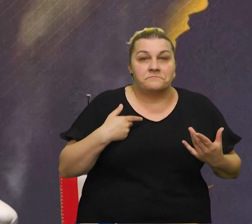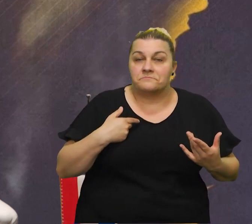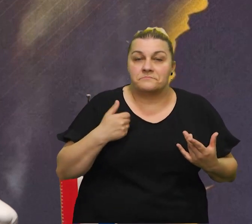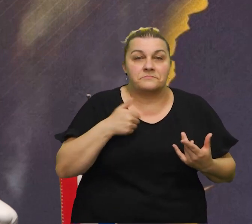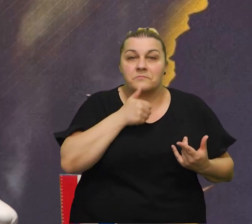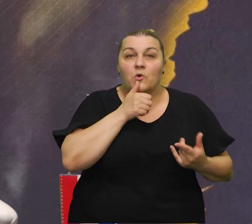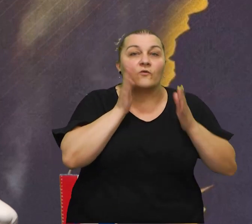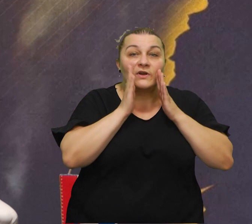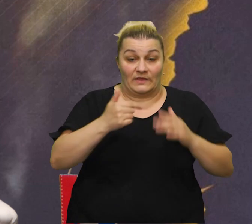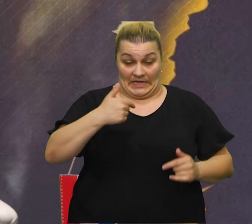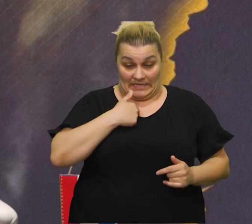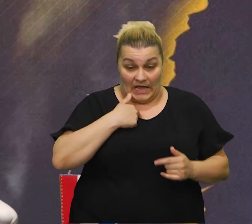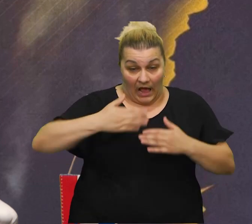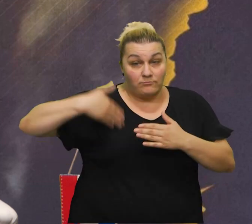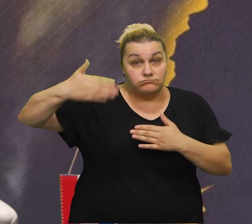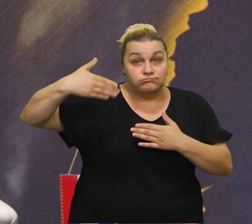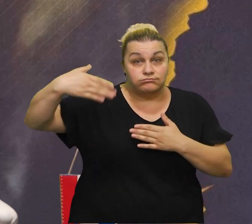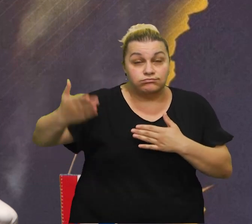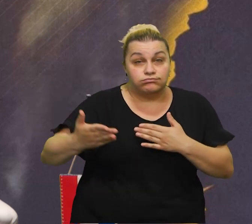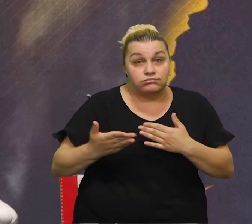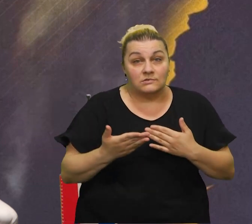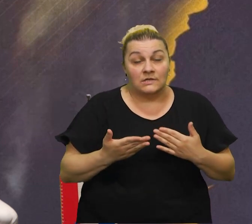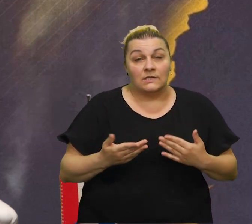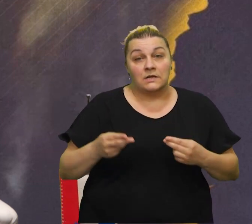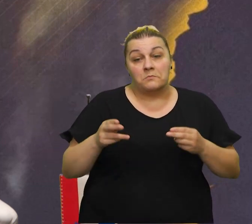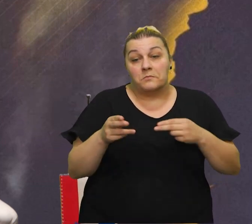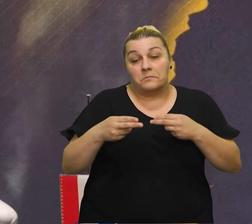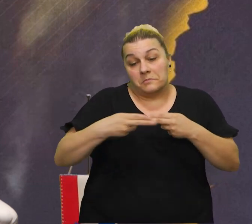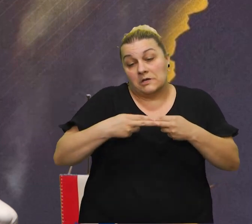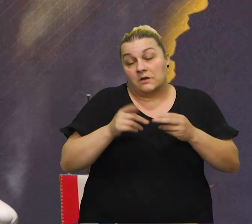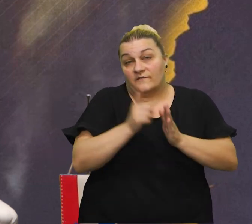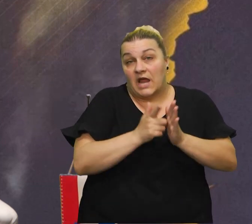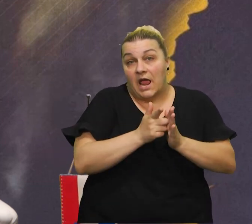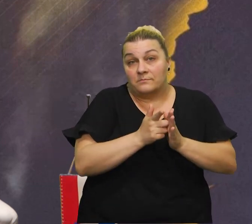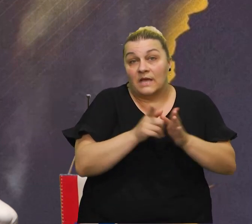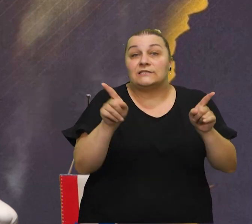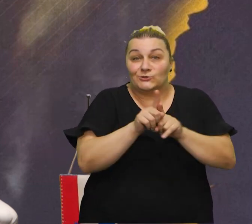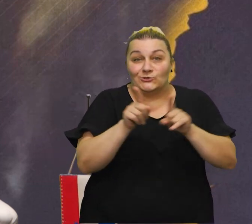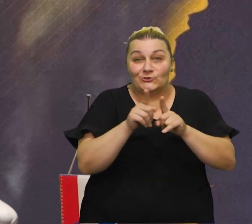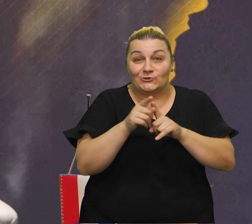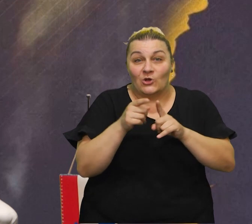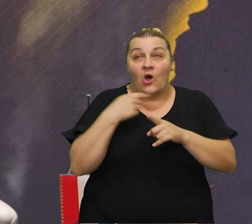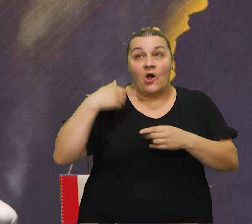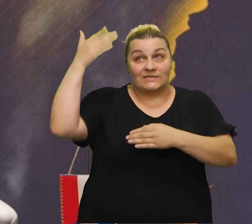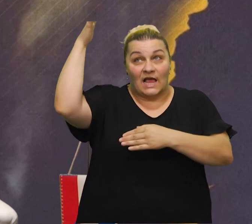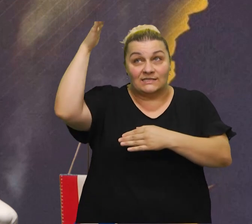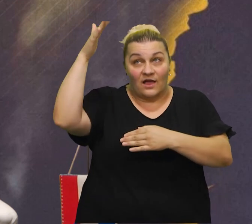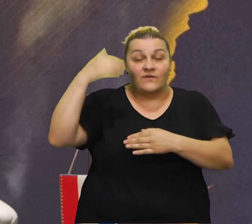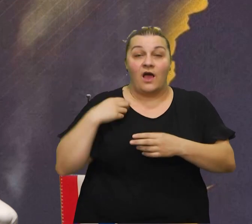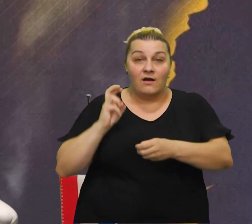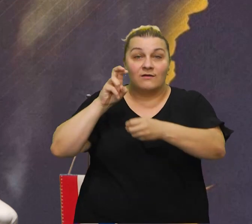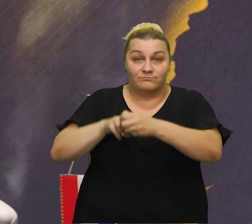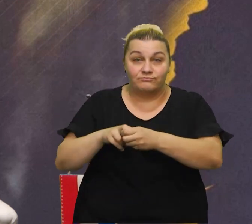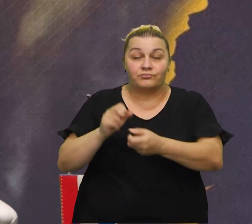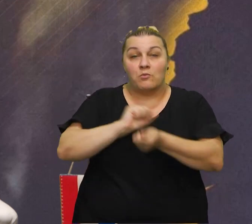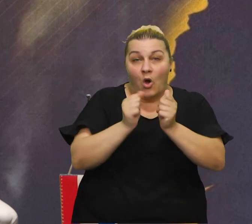da će moja malenkost u nekom kratkom periodu pod to zastavom nositi pušku i za tu